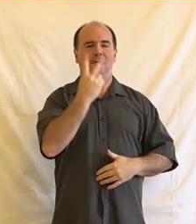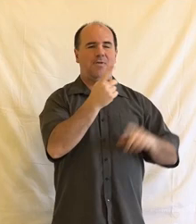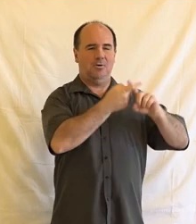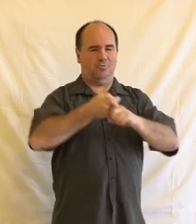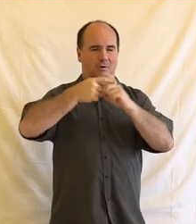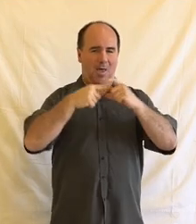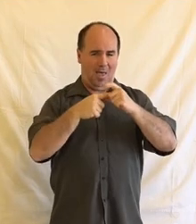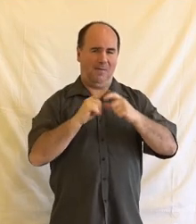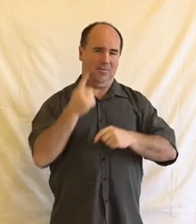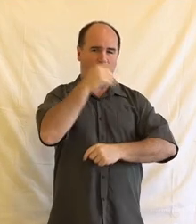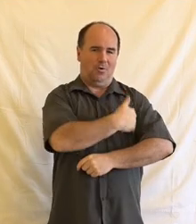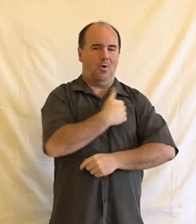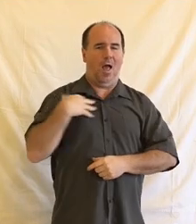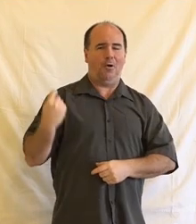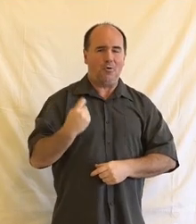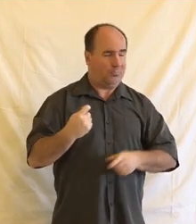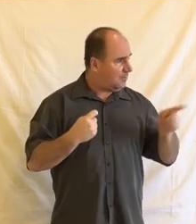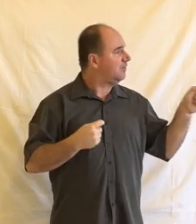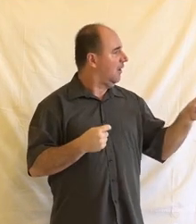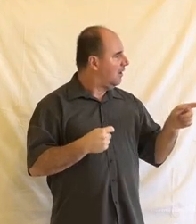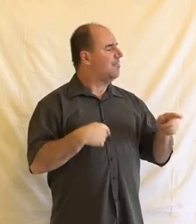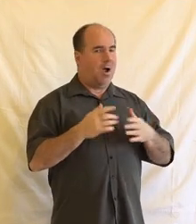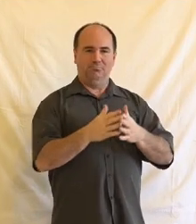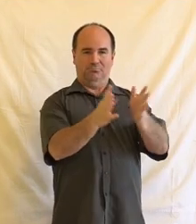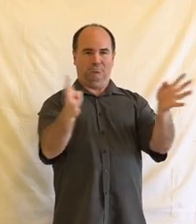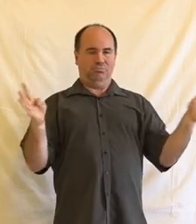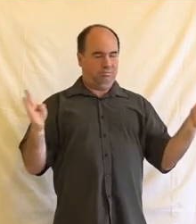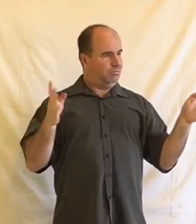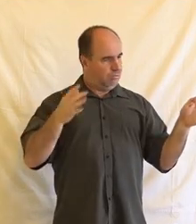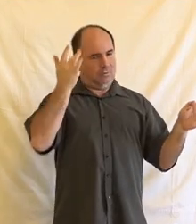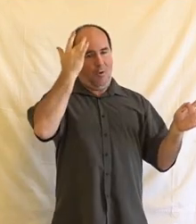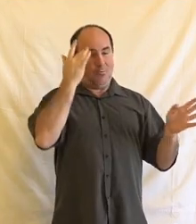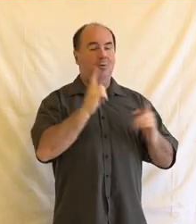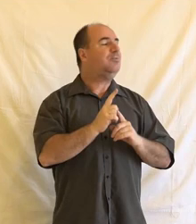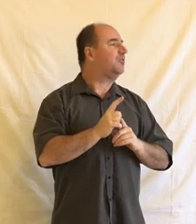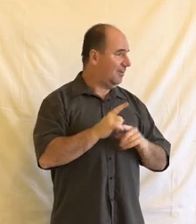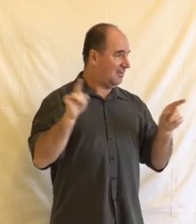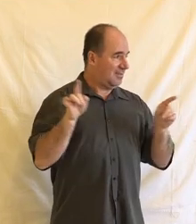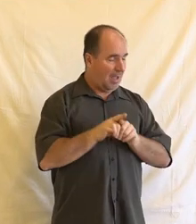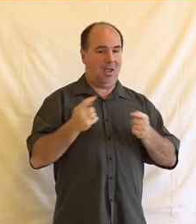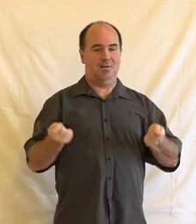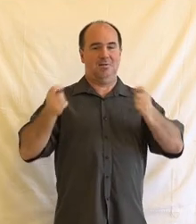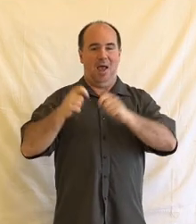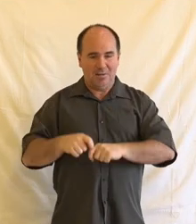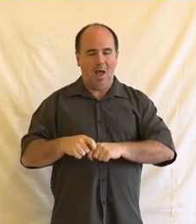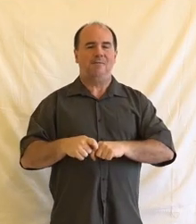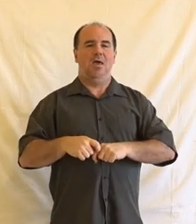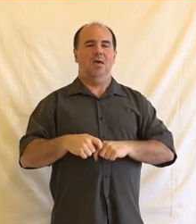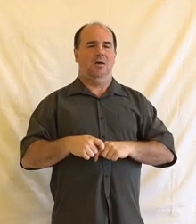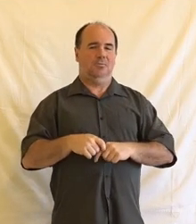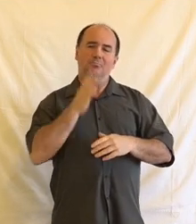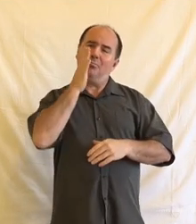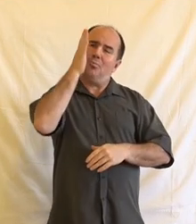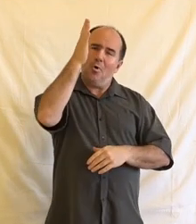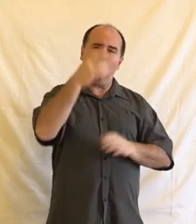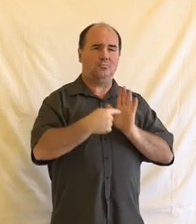takže má velmi široký záběr. A právě proto bude na konci, aby nám trochu i tu vizi do budoucna otevřel.